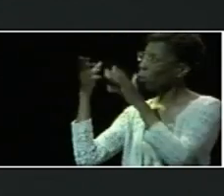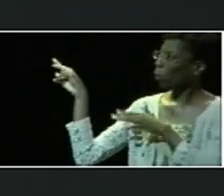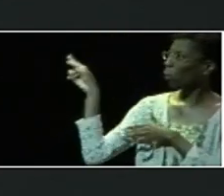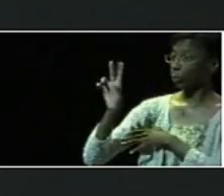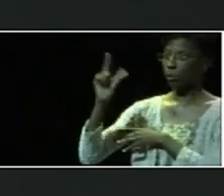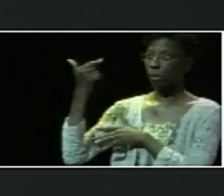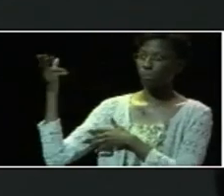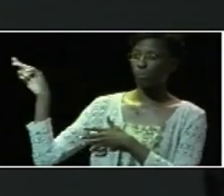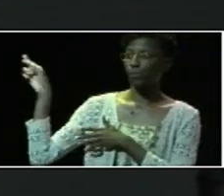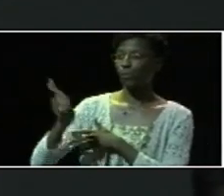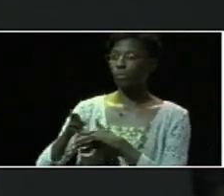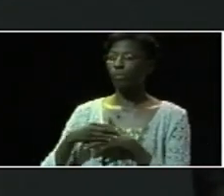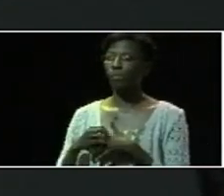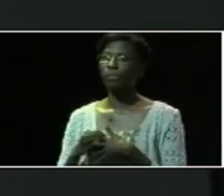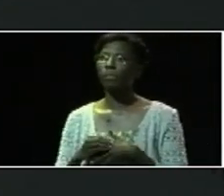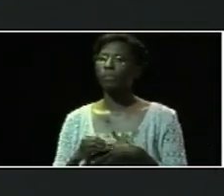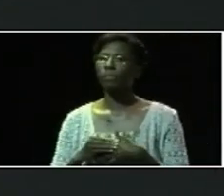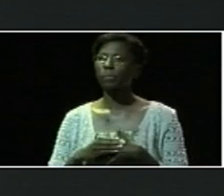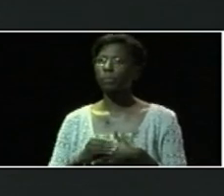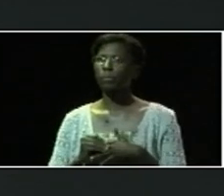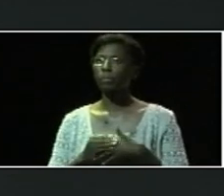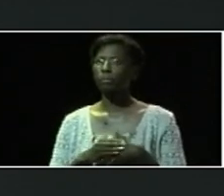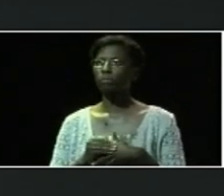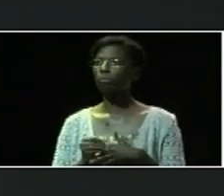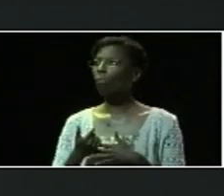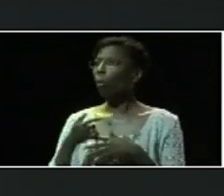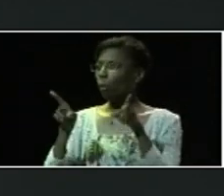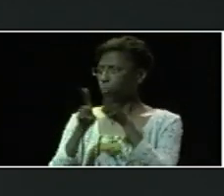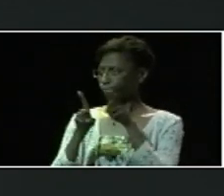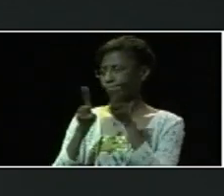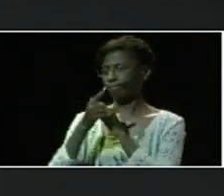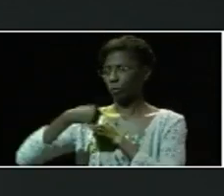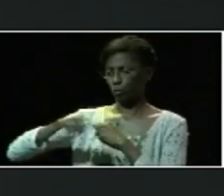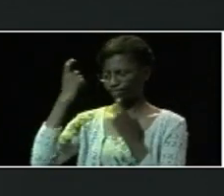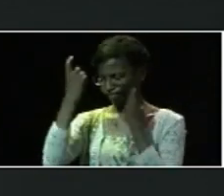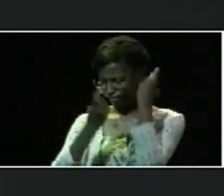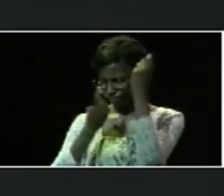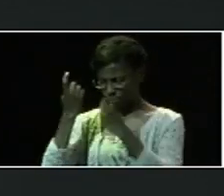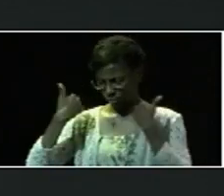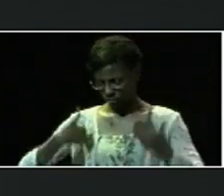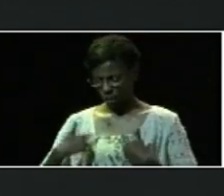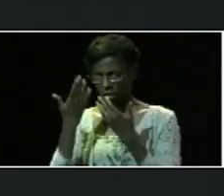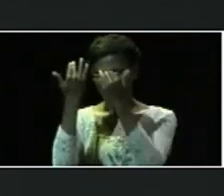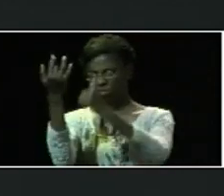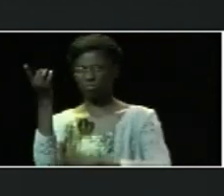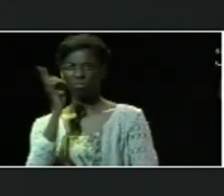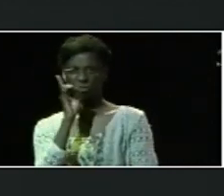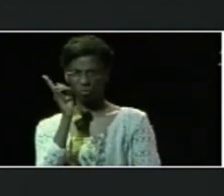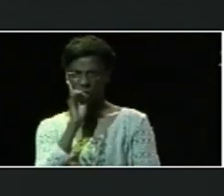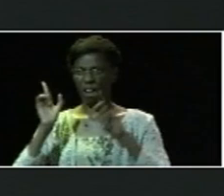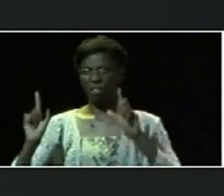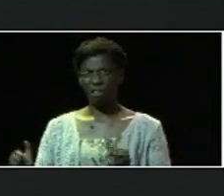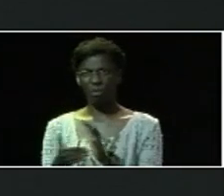nous nous posons la question, si nous sommes Adventistes, pourquoi sommes-nous encore ici?